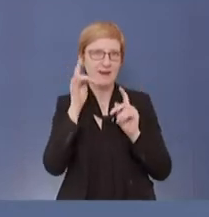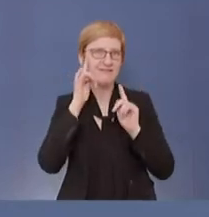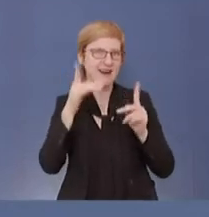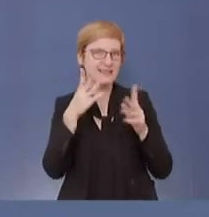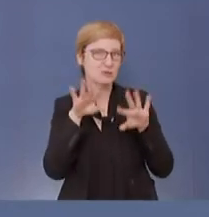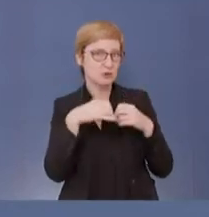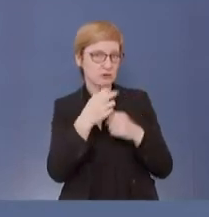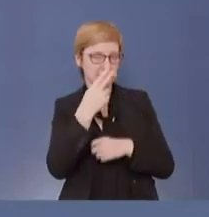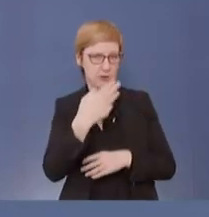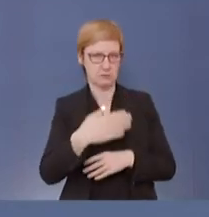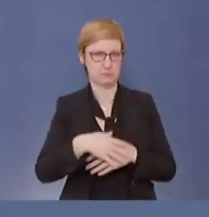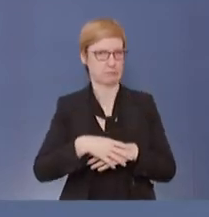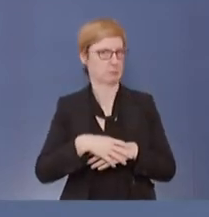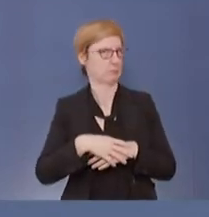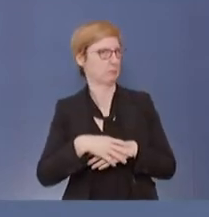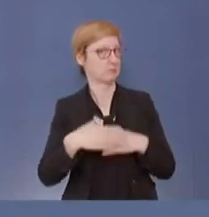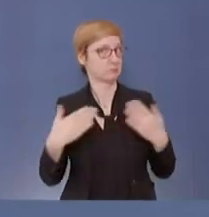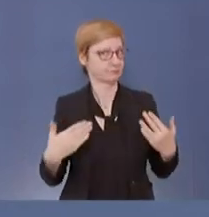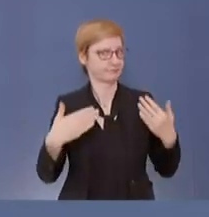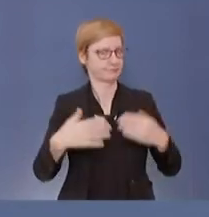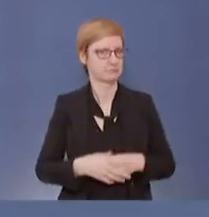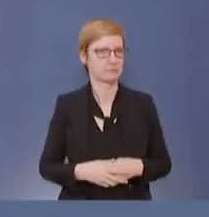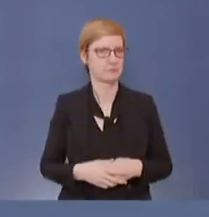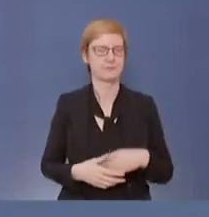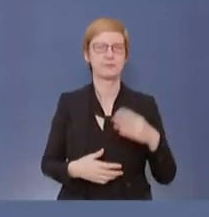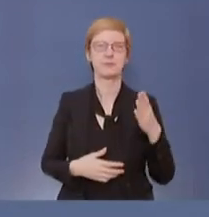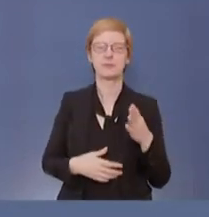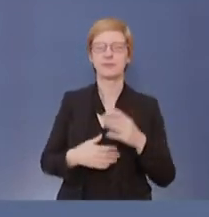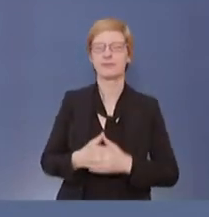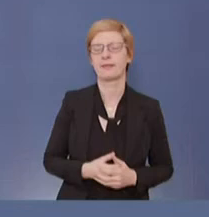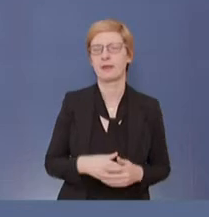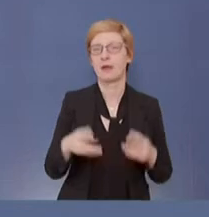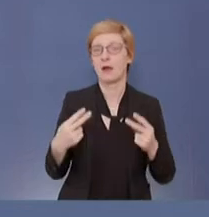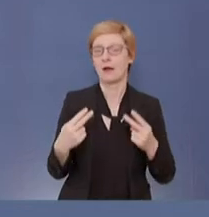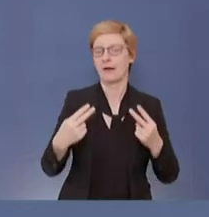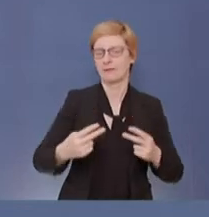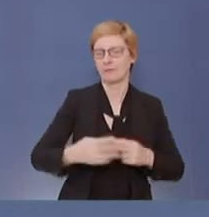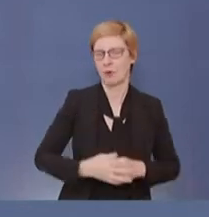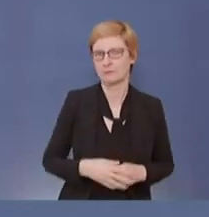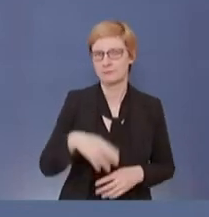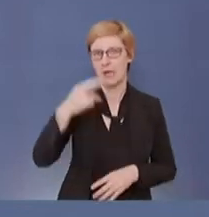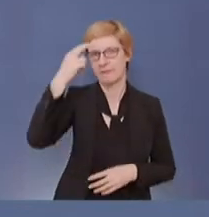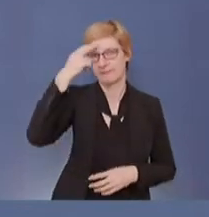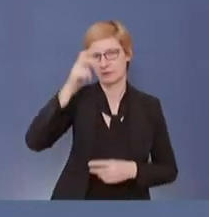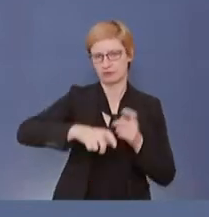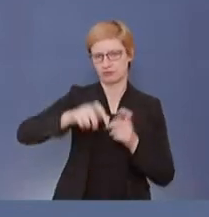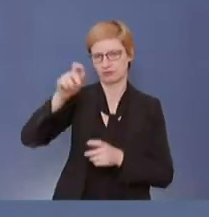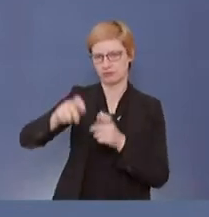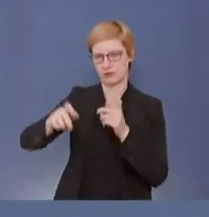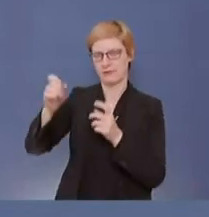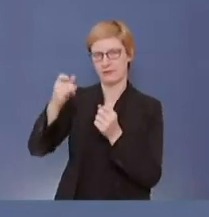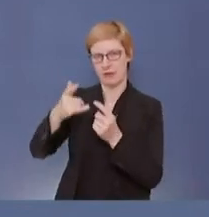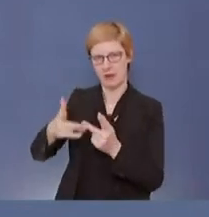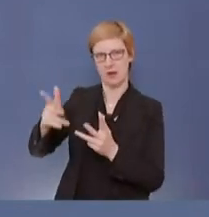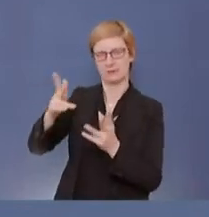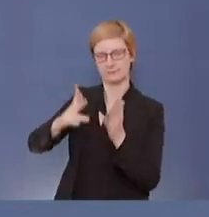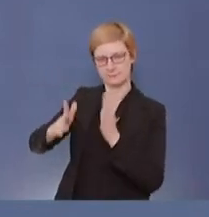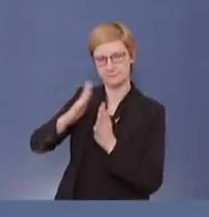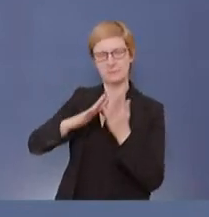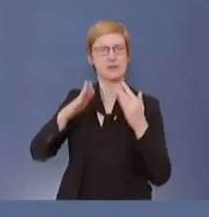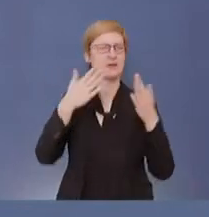Es ist auch die Haltung der Wissenschaftler, dass wir aufgrund der von mir genannten Umstände, Feiertage,